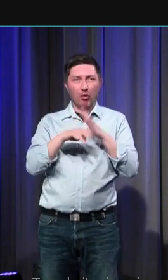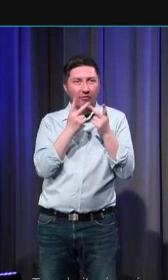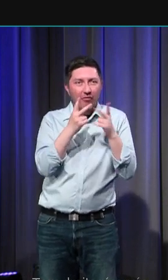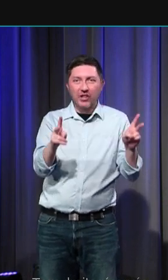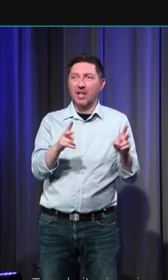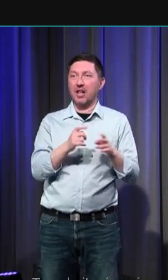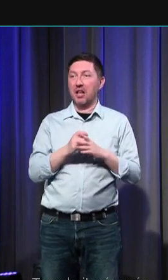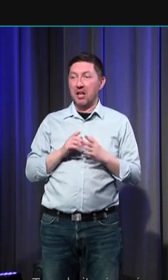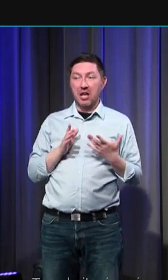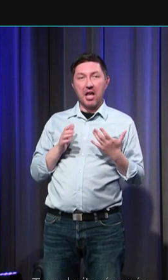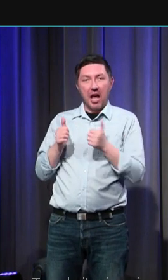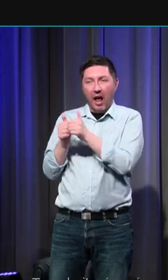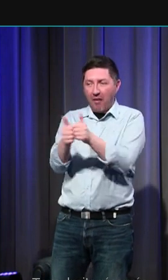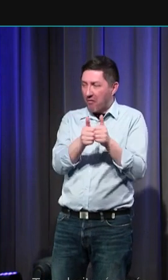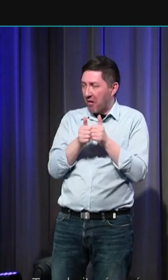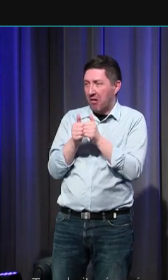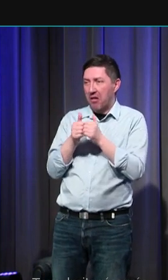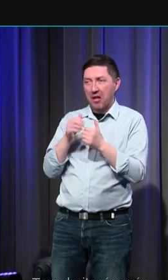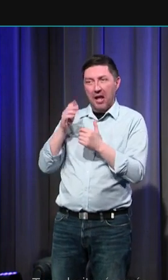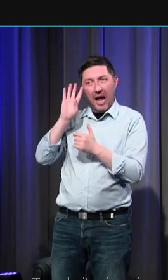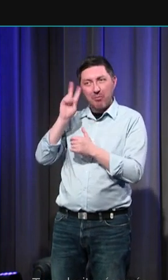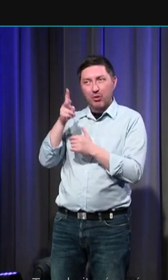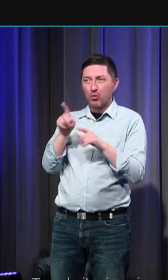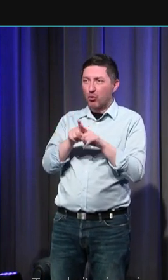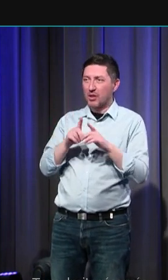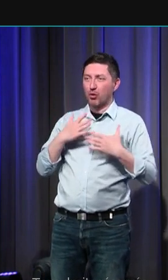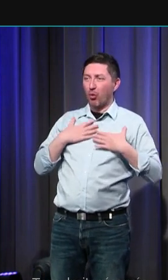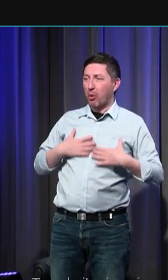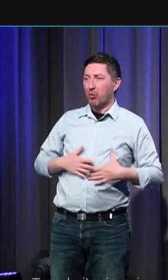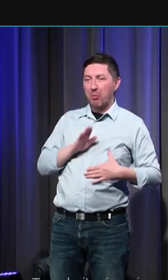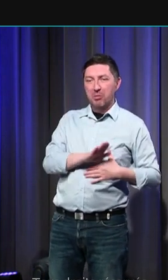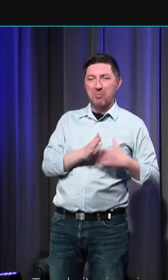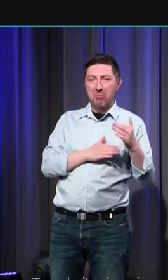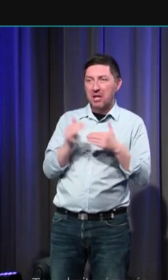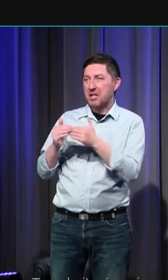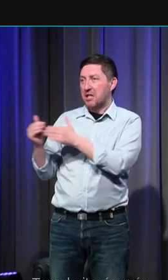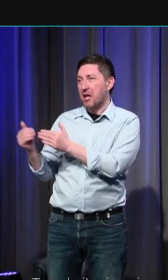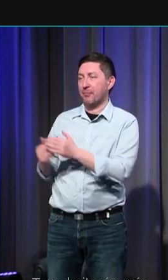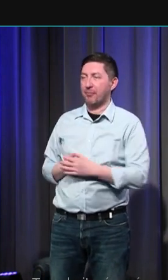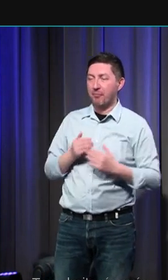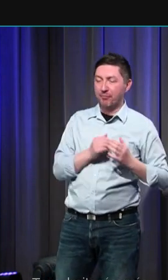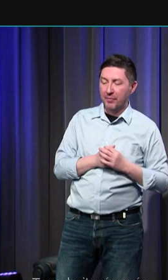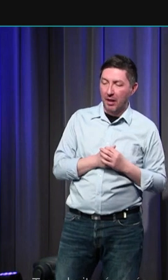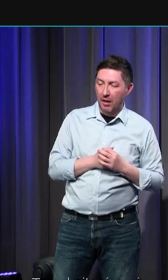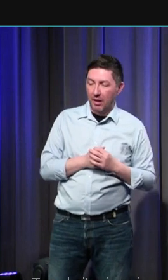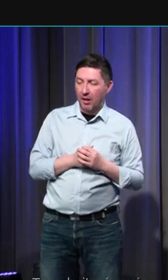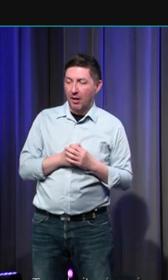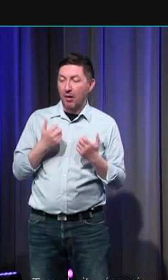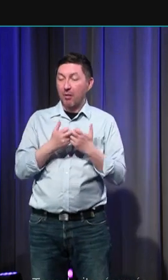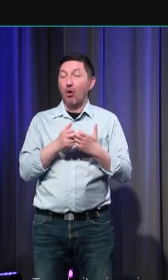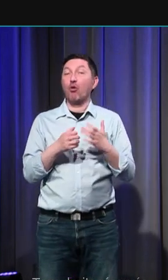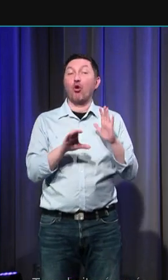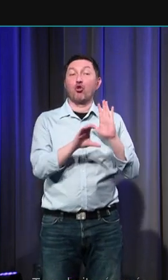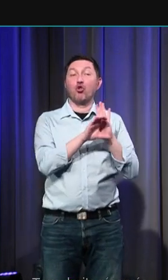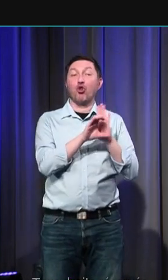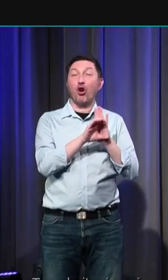de métiers ces milieux inversent les codes des scènes de liesse signifiant par